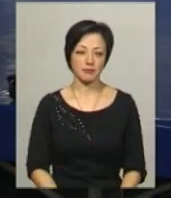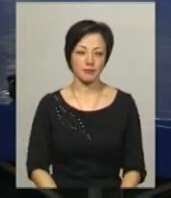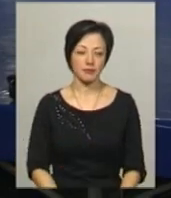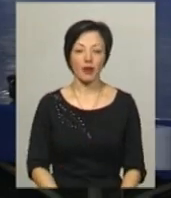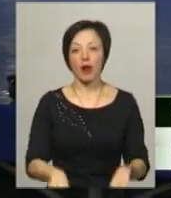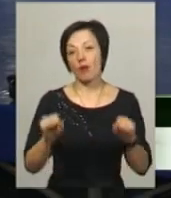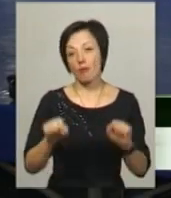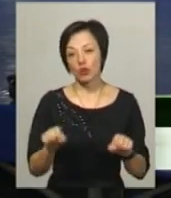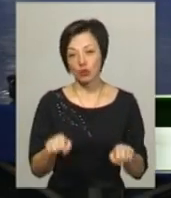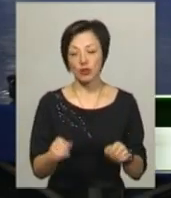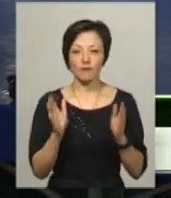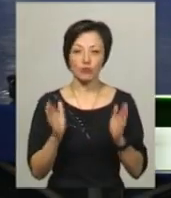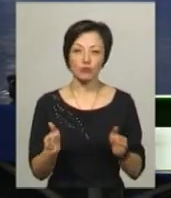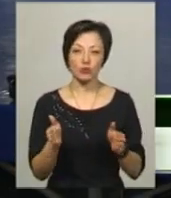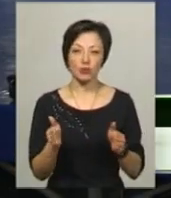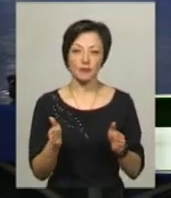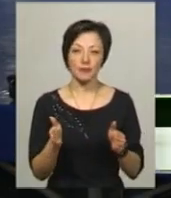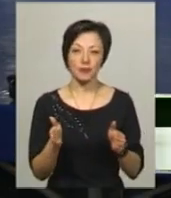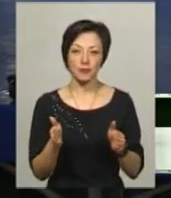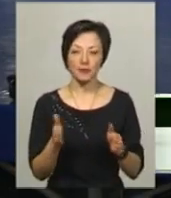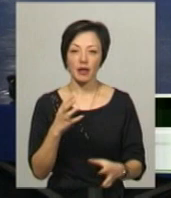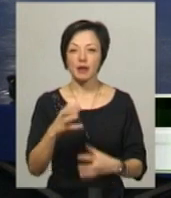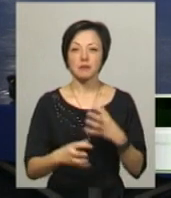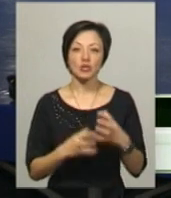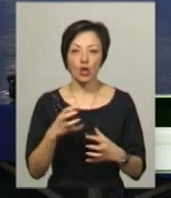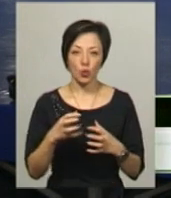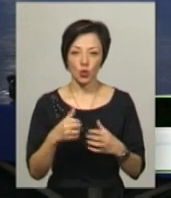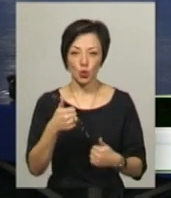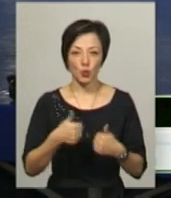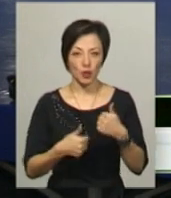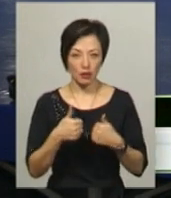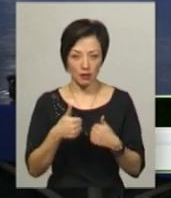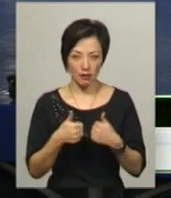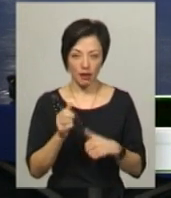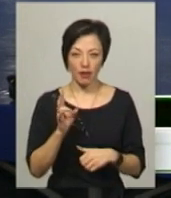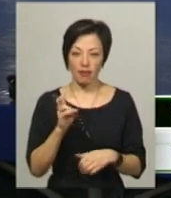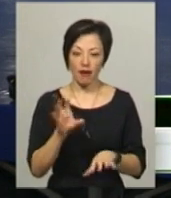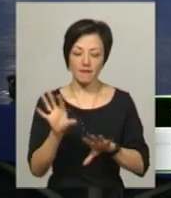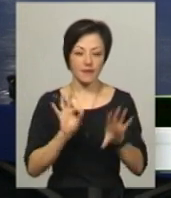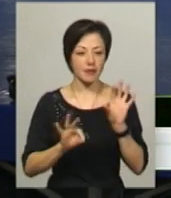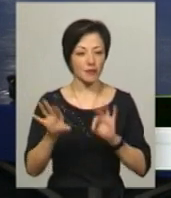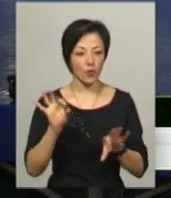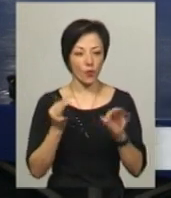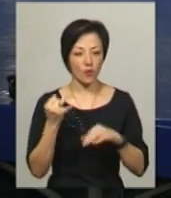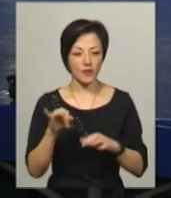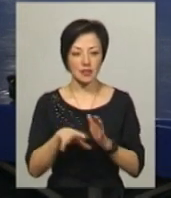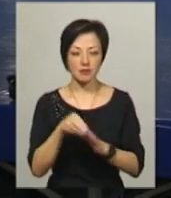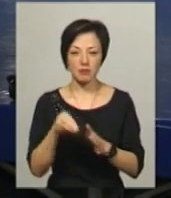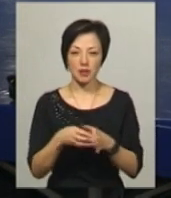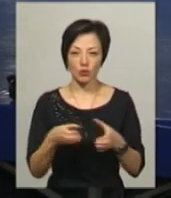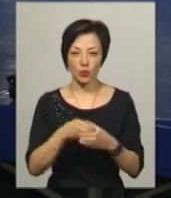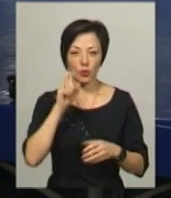Можливо, буде міжнародний турнір на вибірковий у збірну